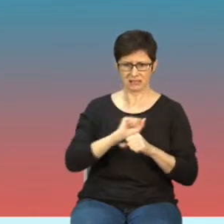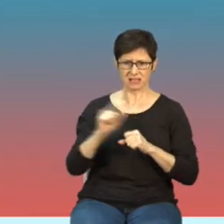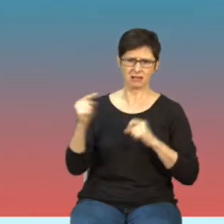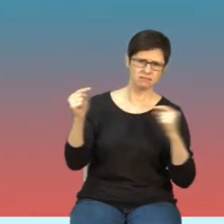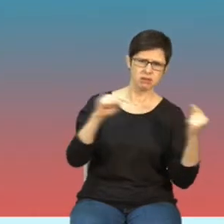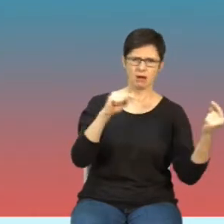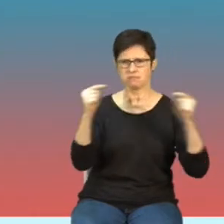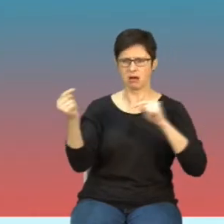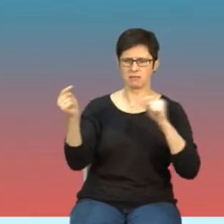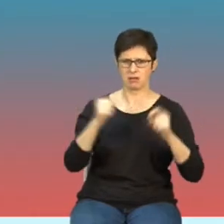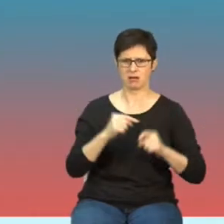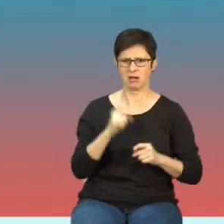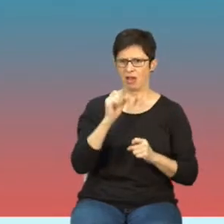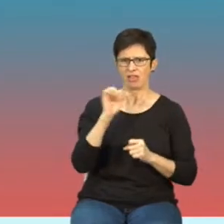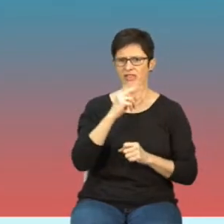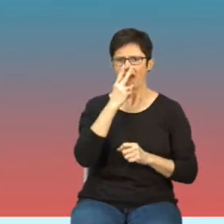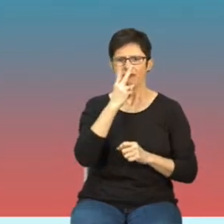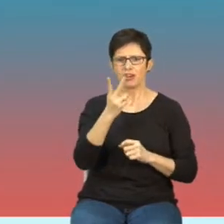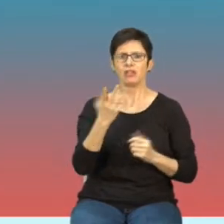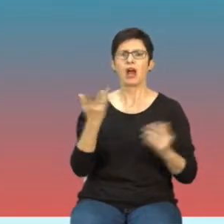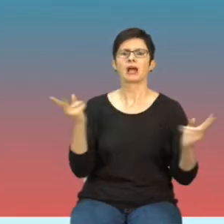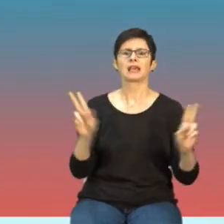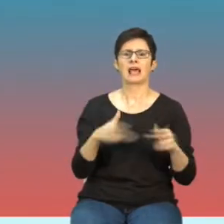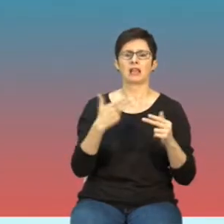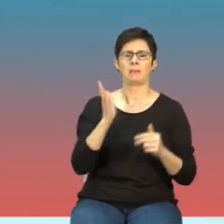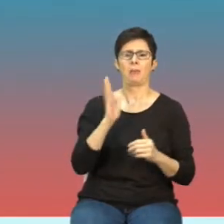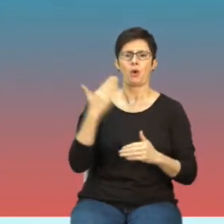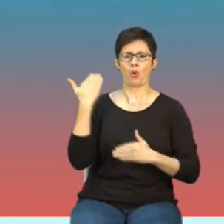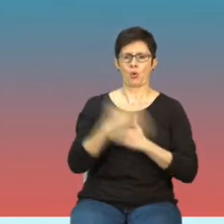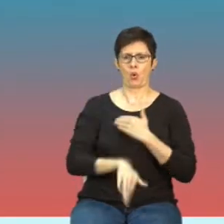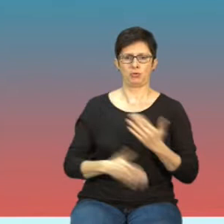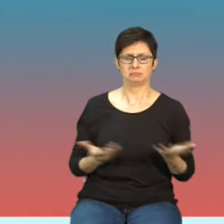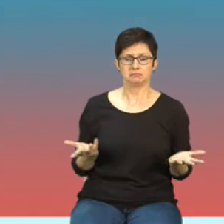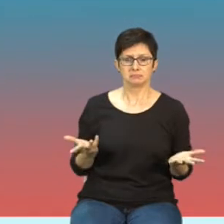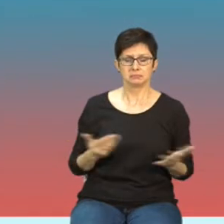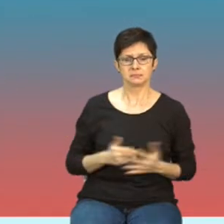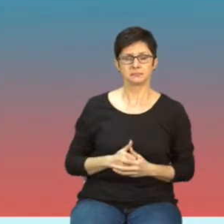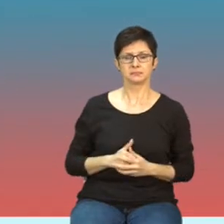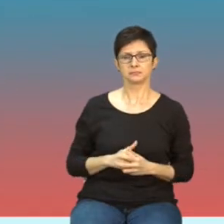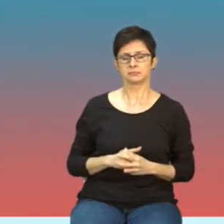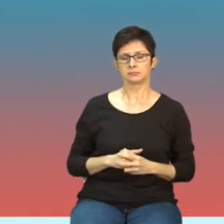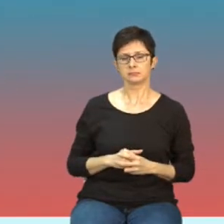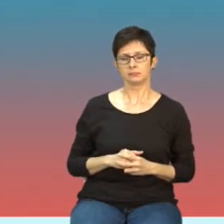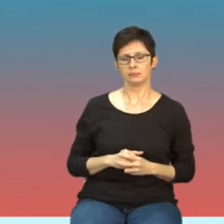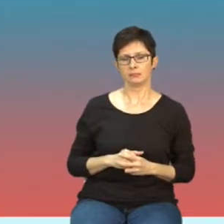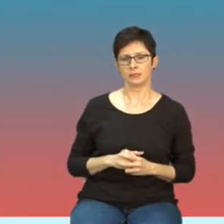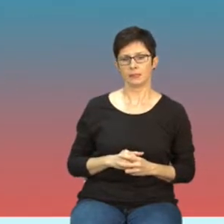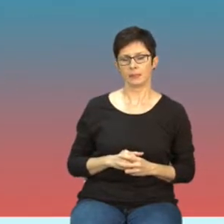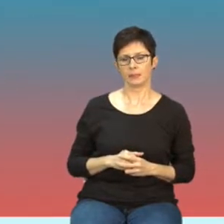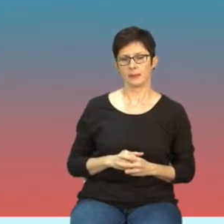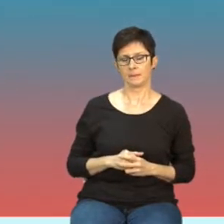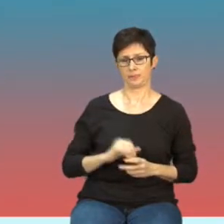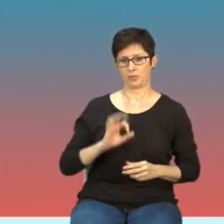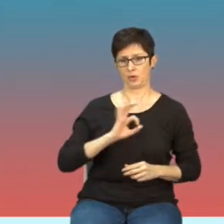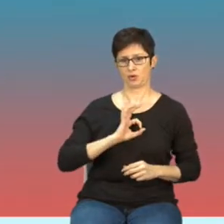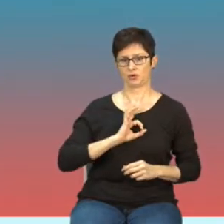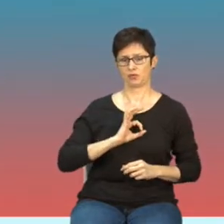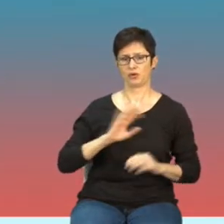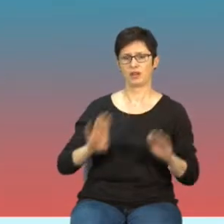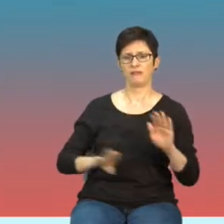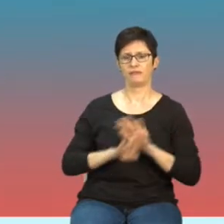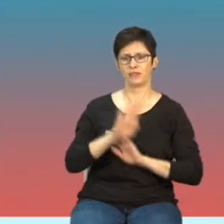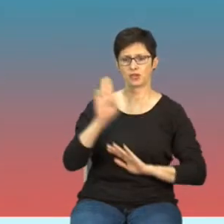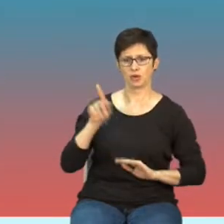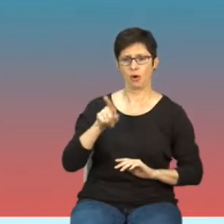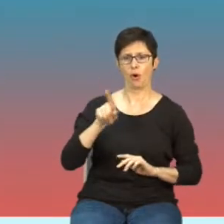No i co gorsze, nie widać jego końca. Proszę Państwa, swoje wystąpienie ograniczę do